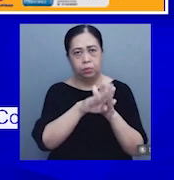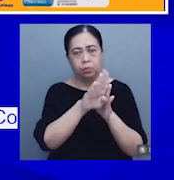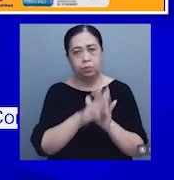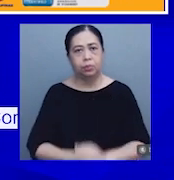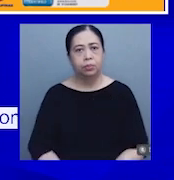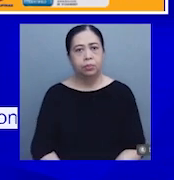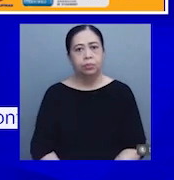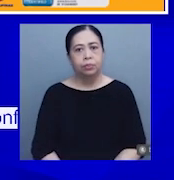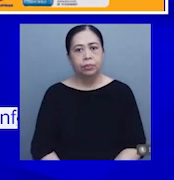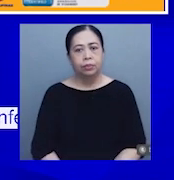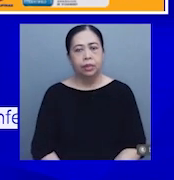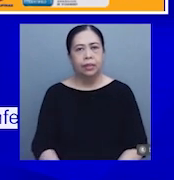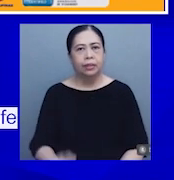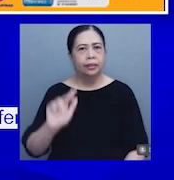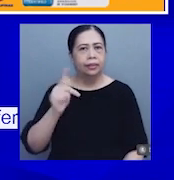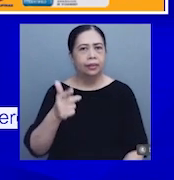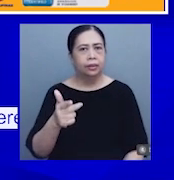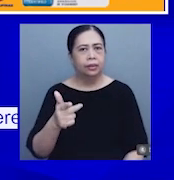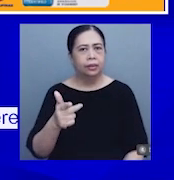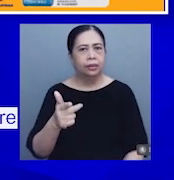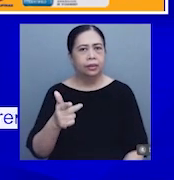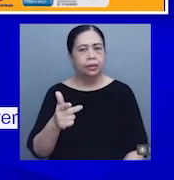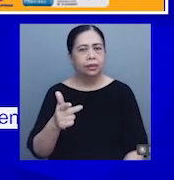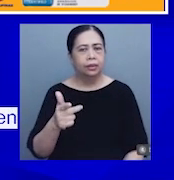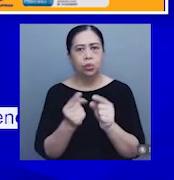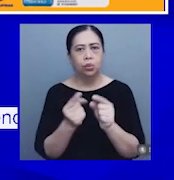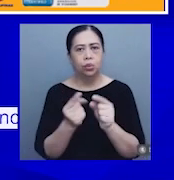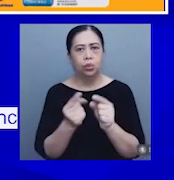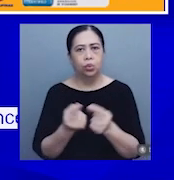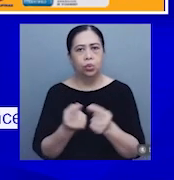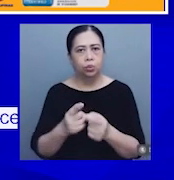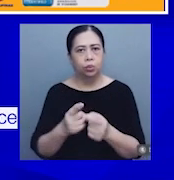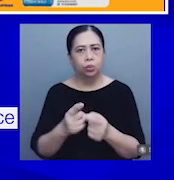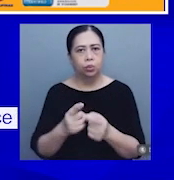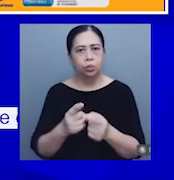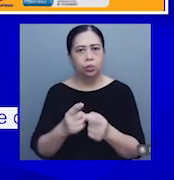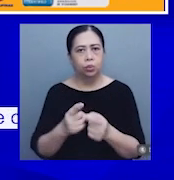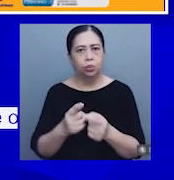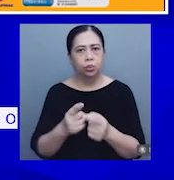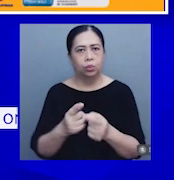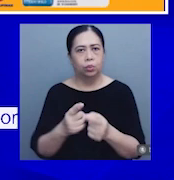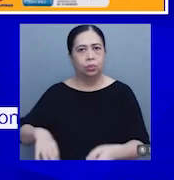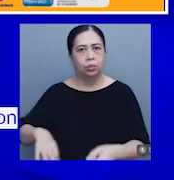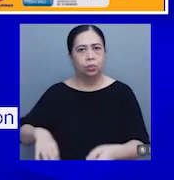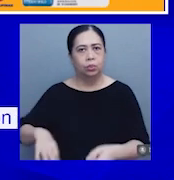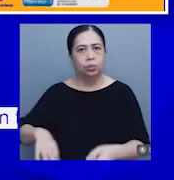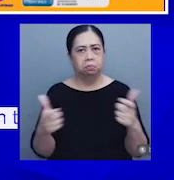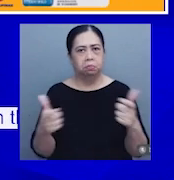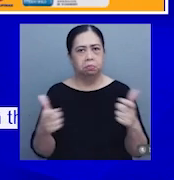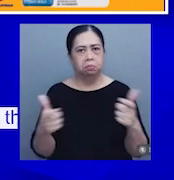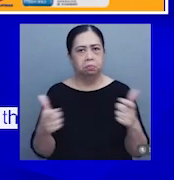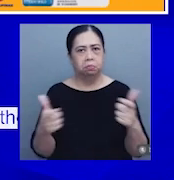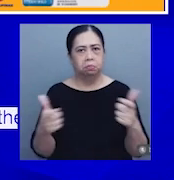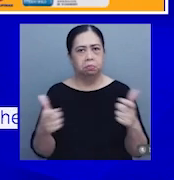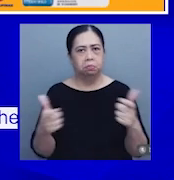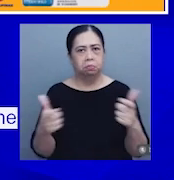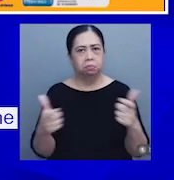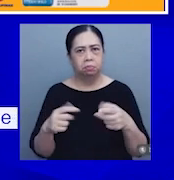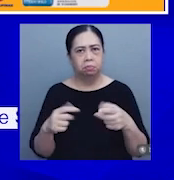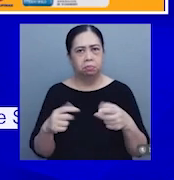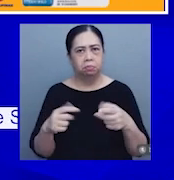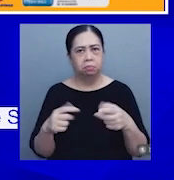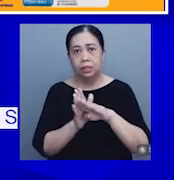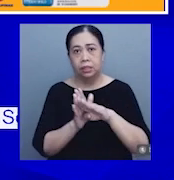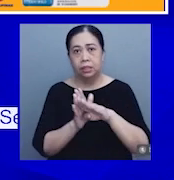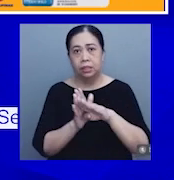Ang pangatlong commodity group na nagambag sa mas mataas na antas na inflation itong September 2023 sa National Capital Region